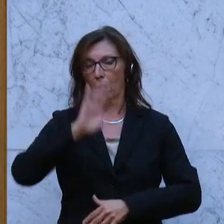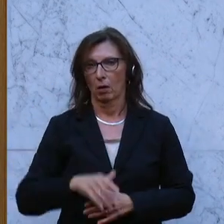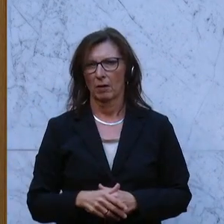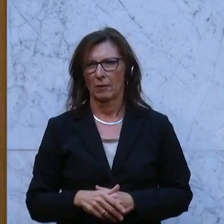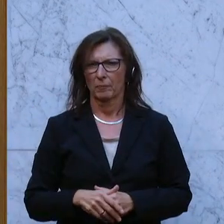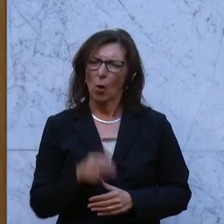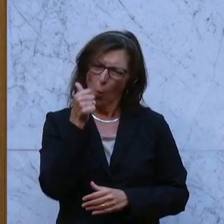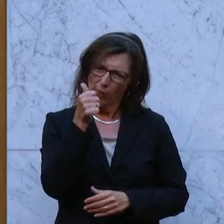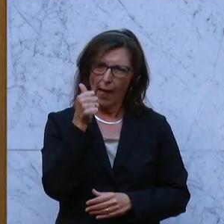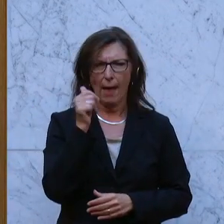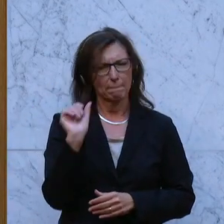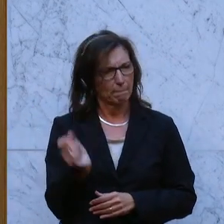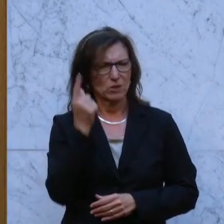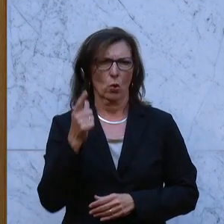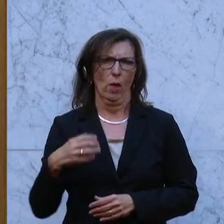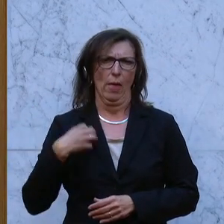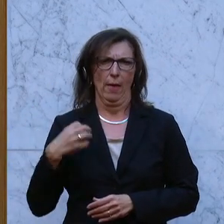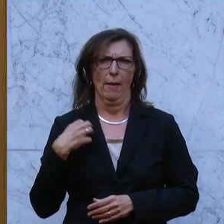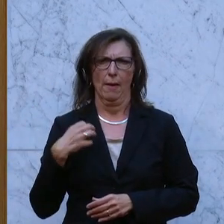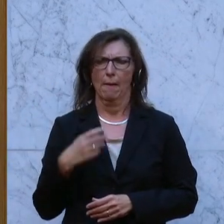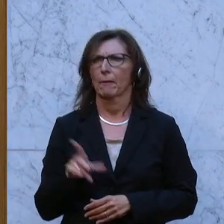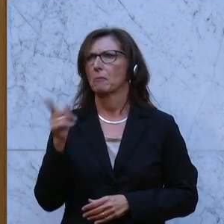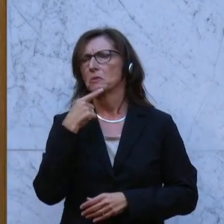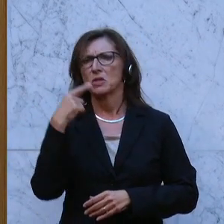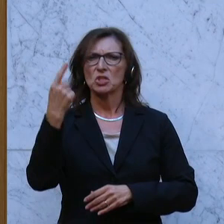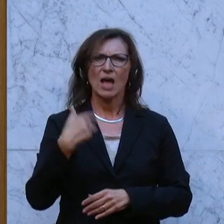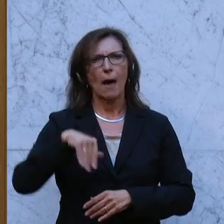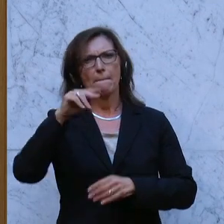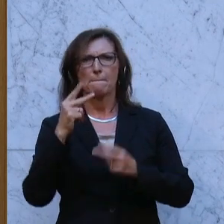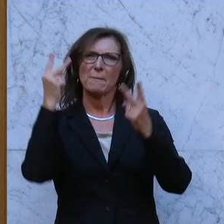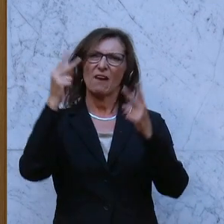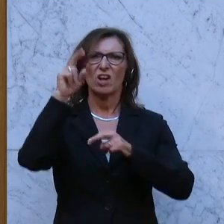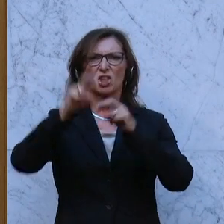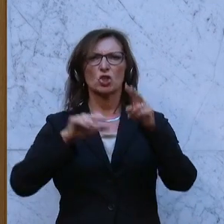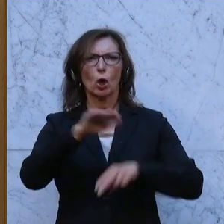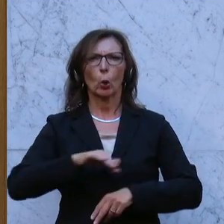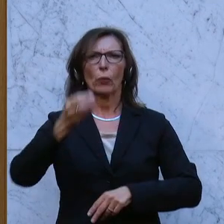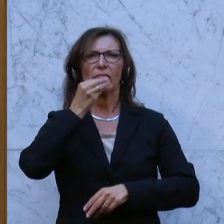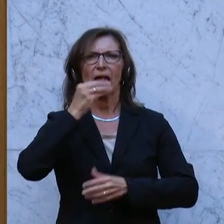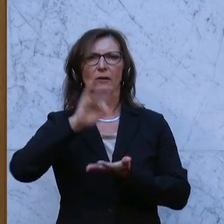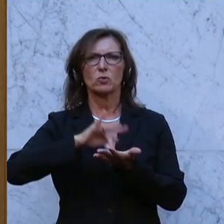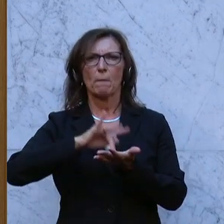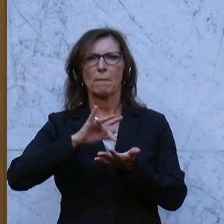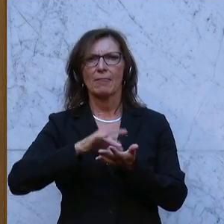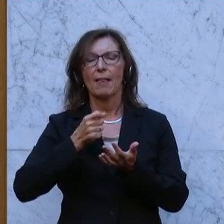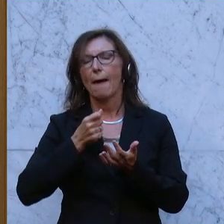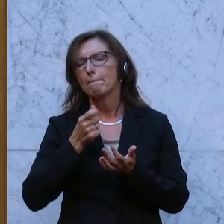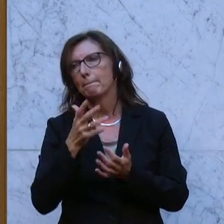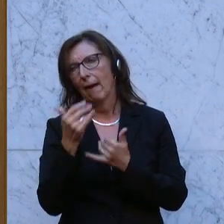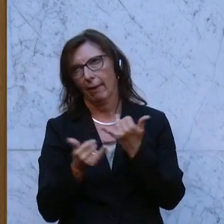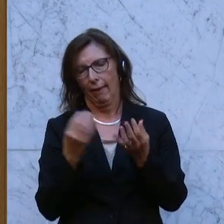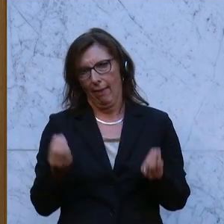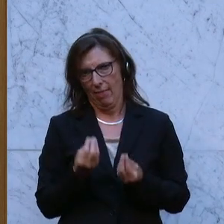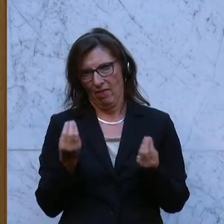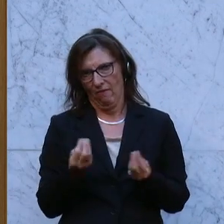mich am meisten ärgert? Diese, wenn wir sagen, Mehrwertsteuer auf die Grundnahrungsmittel zumindest für ein paar Jahre aussetzen,